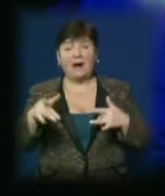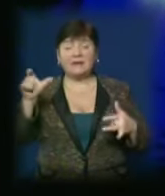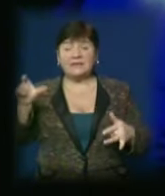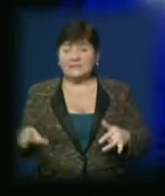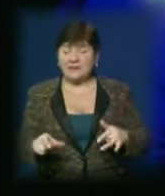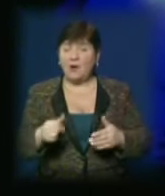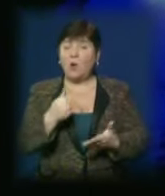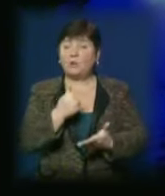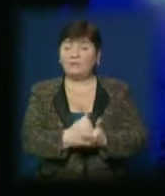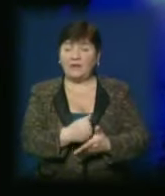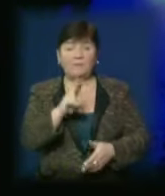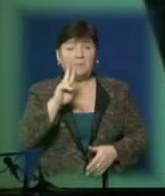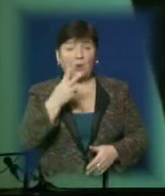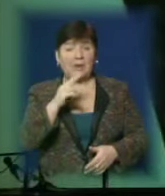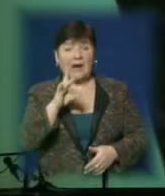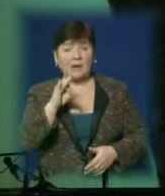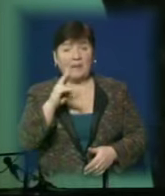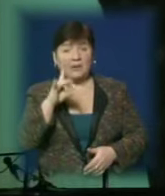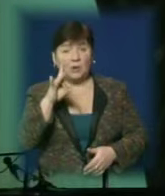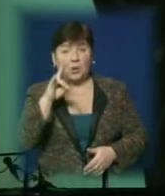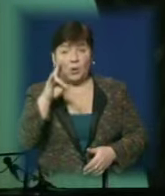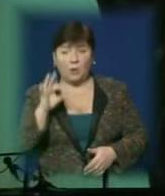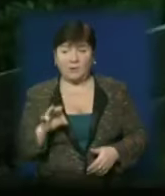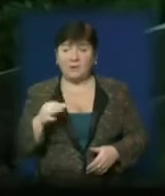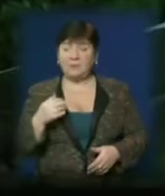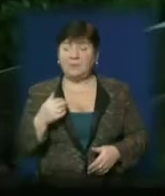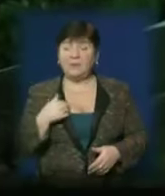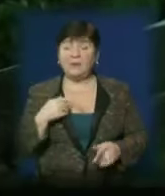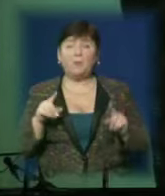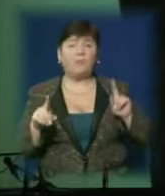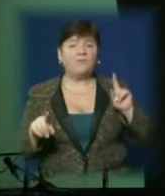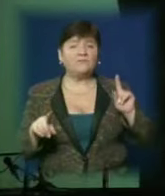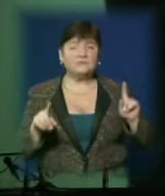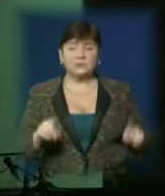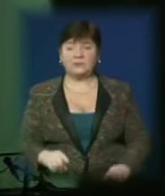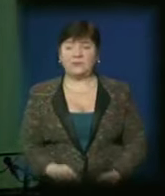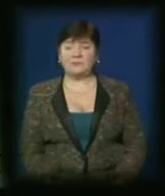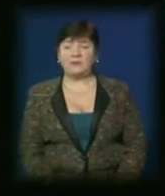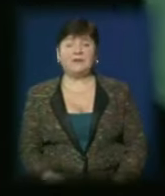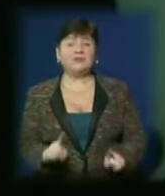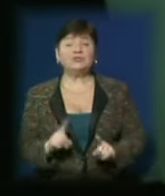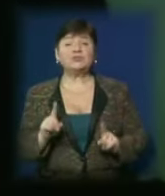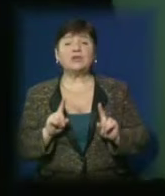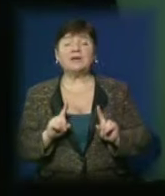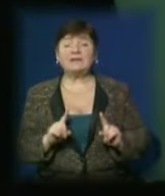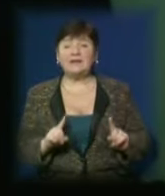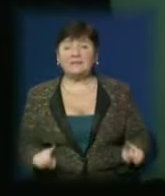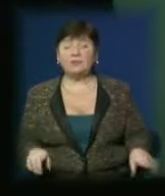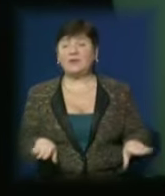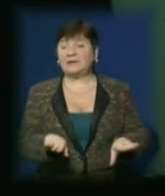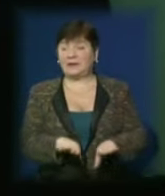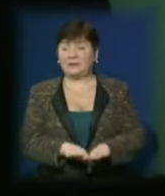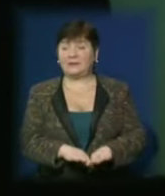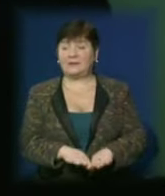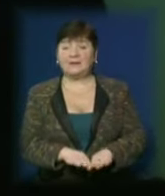роль зіграв Микола Карпенко. Ти вважаєшся мені повсюди, то що ж диво, коли отак трошки